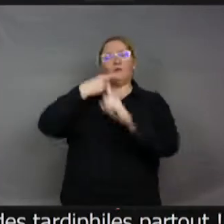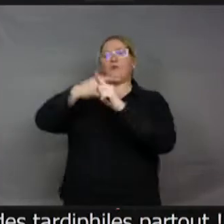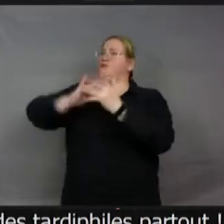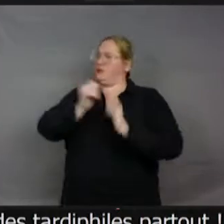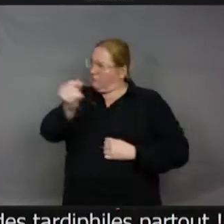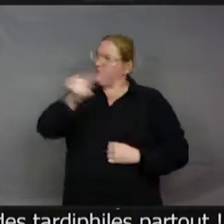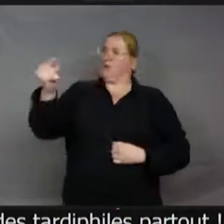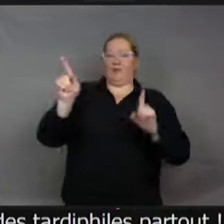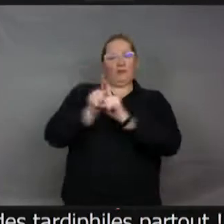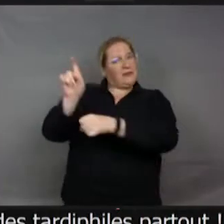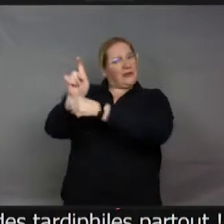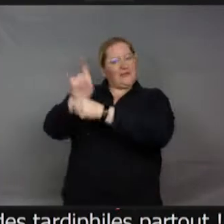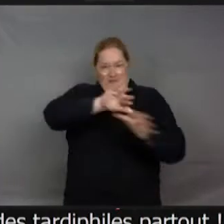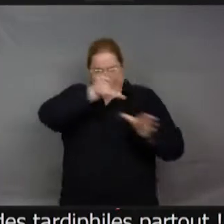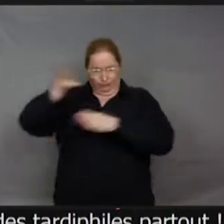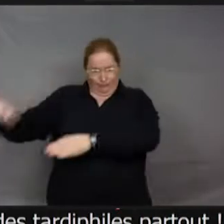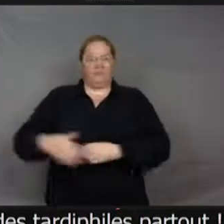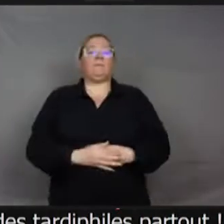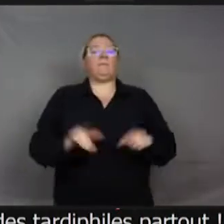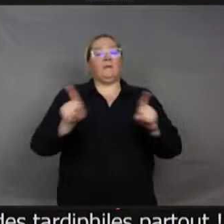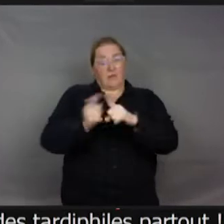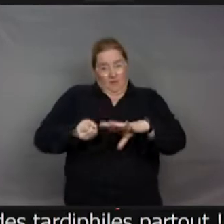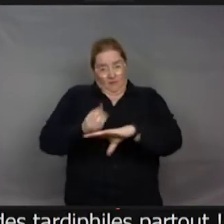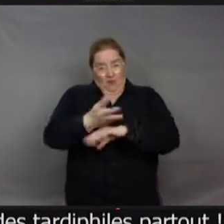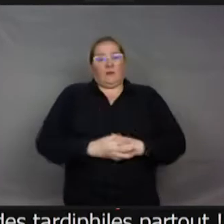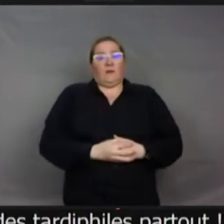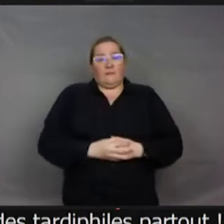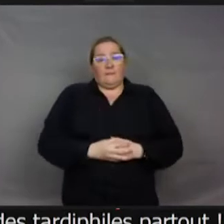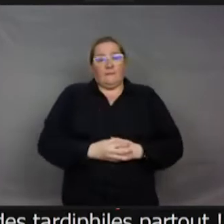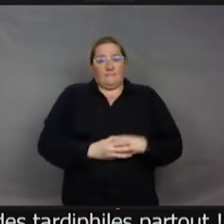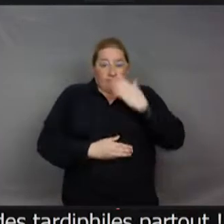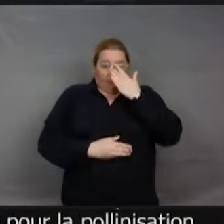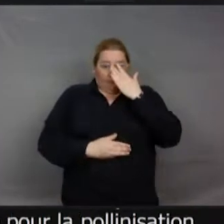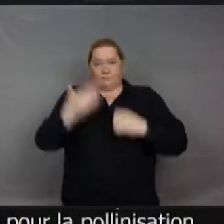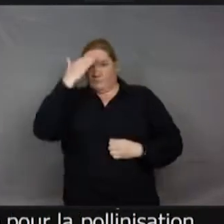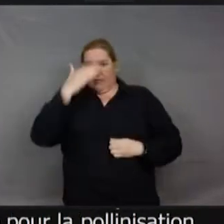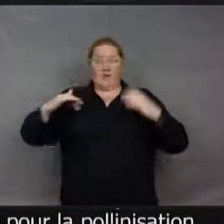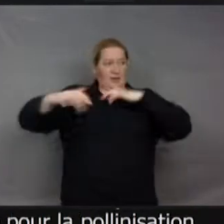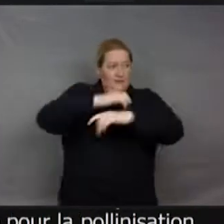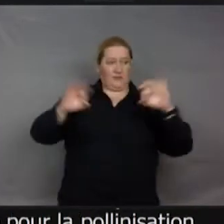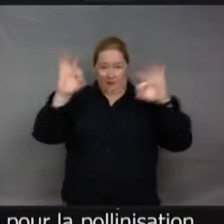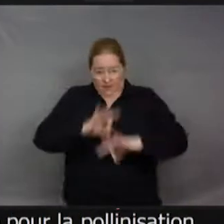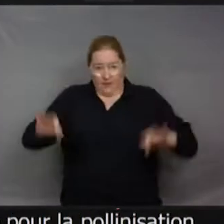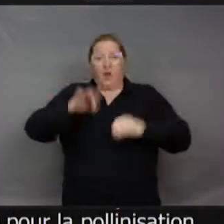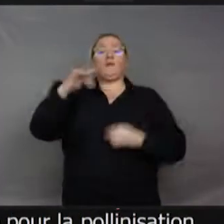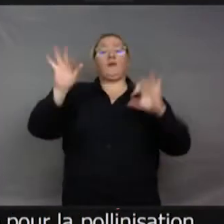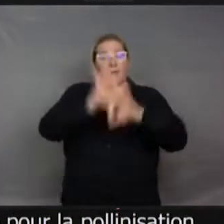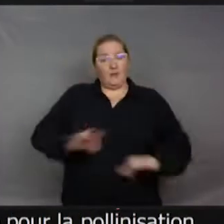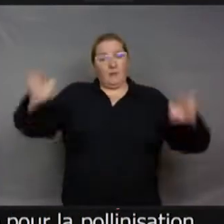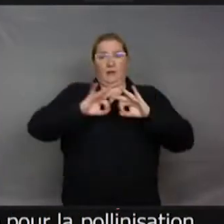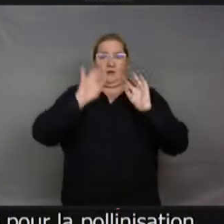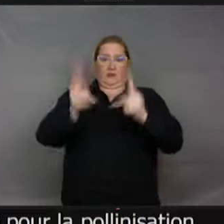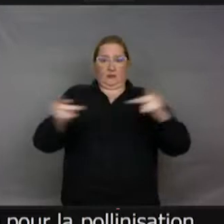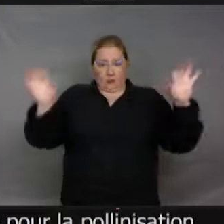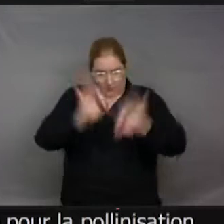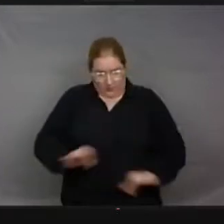ton plus. Donc, les insectes, il faut le rappeler, sans insectes, il n pas de fruits, il pas de légumes. On ne mange pas, en fait. C'est vrai que la pollinisation, on en